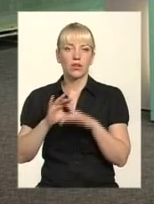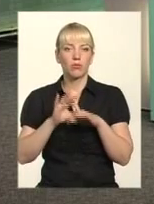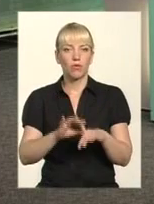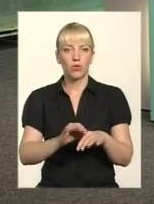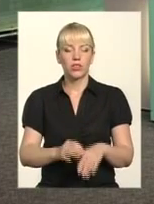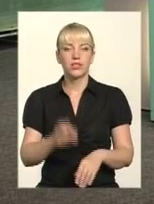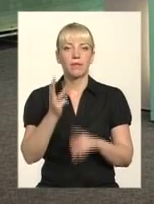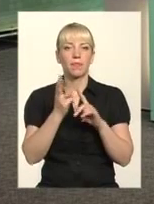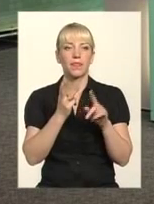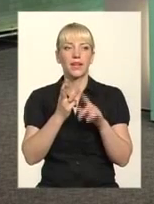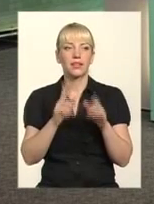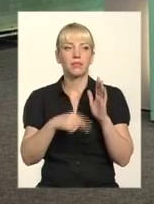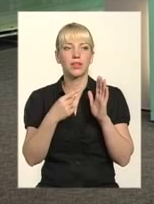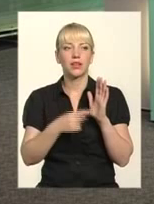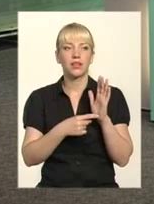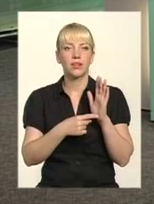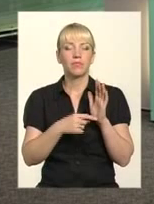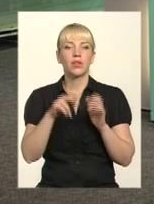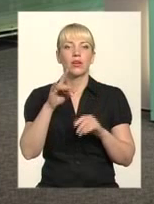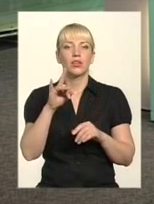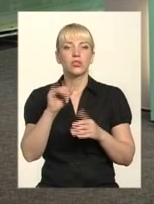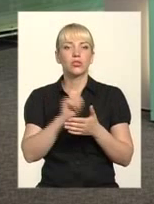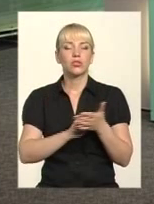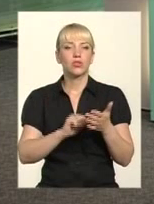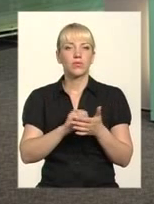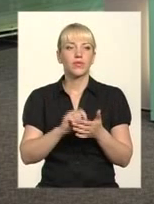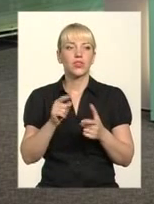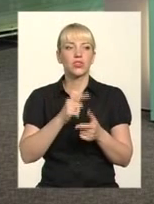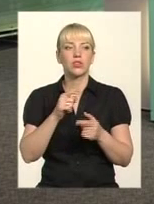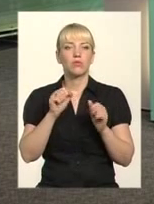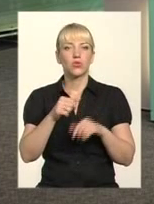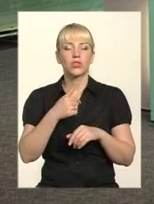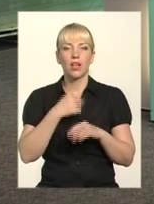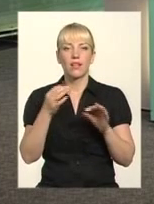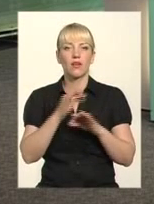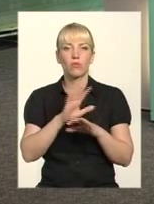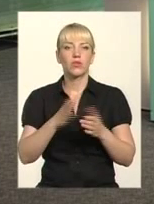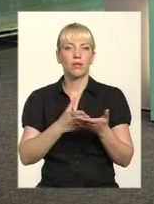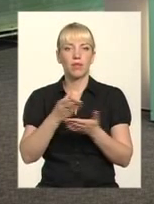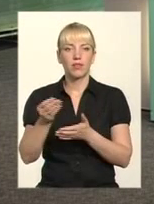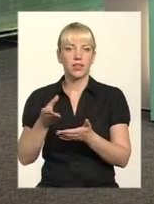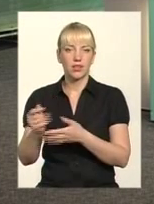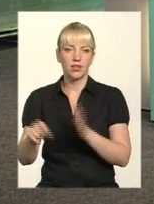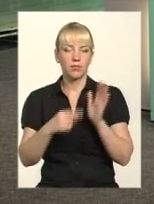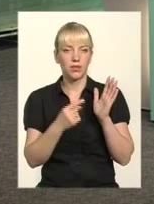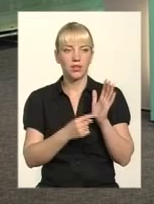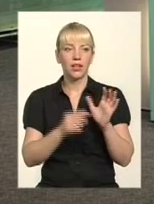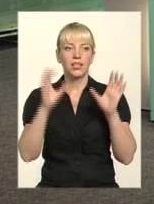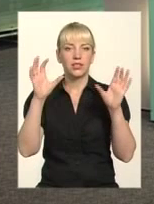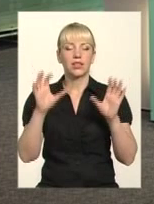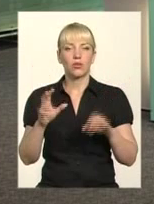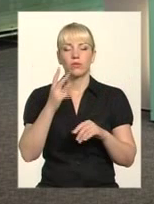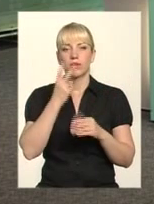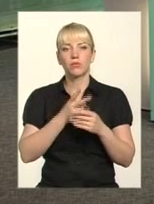Третє питання дозвонювача з приводу, чи можу я нікому не платити. Дивіться, закон